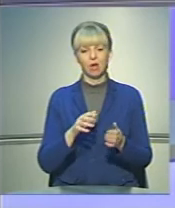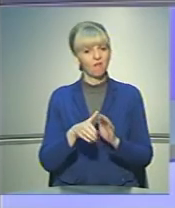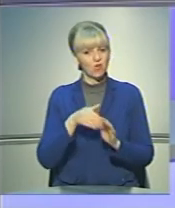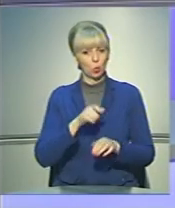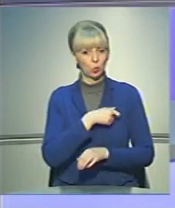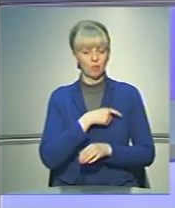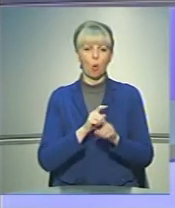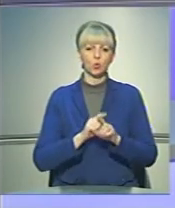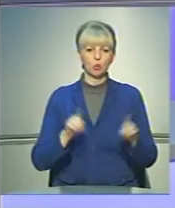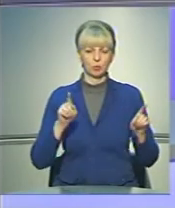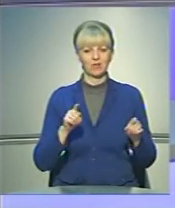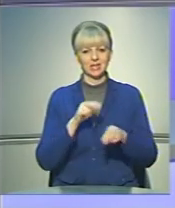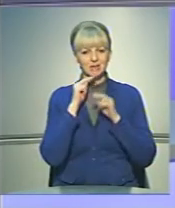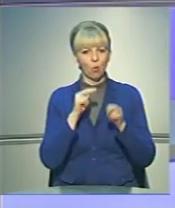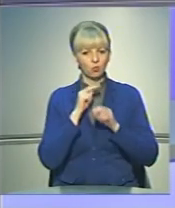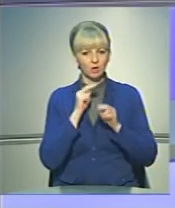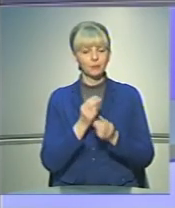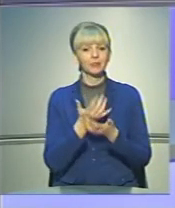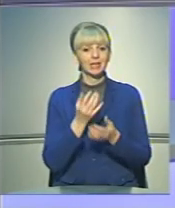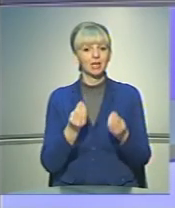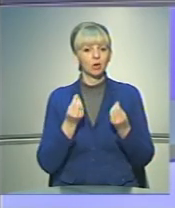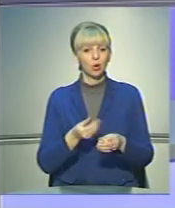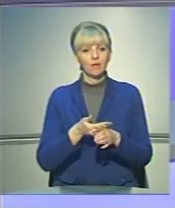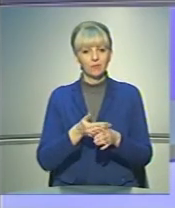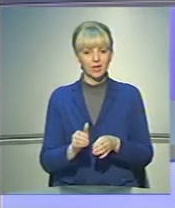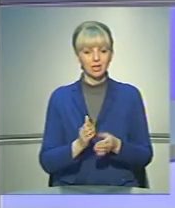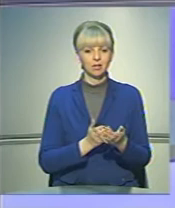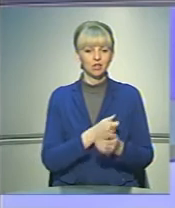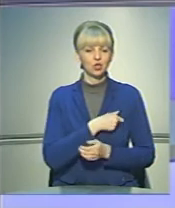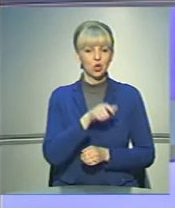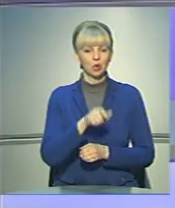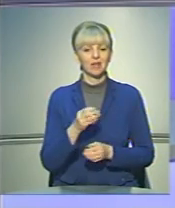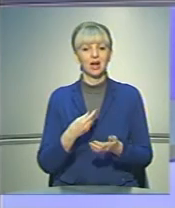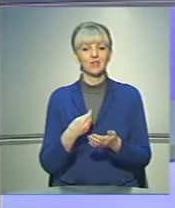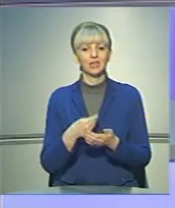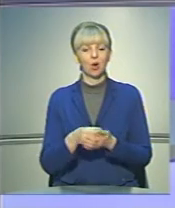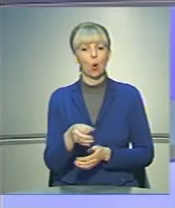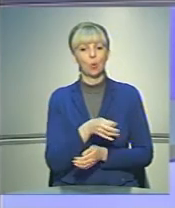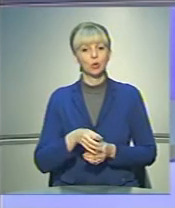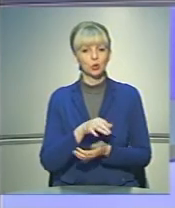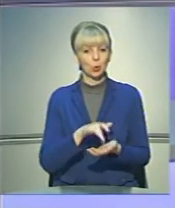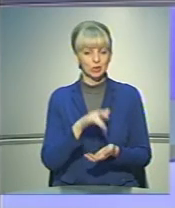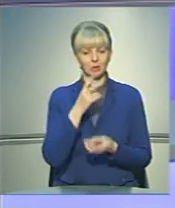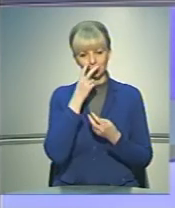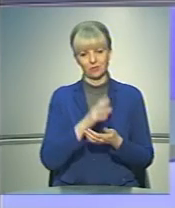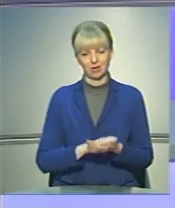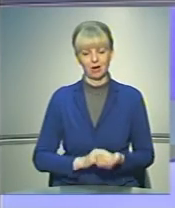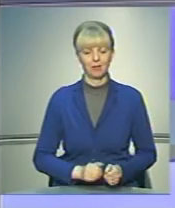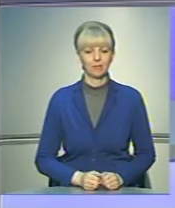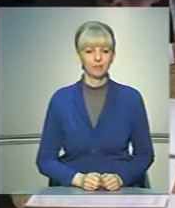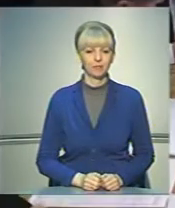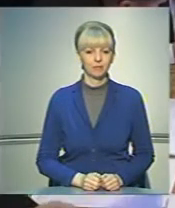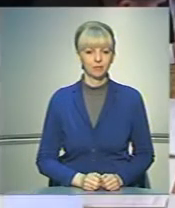депутатів особливих зауважень. Скільки грошей виділили чиновники на фінансування обласного центру – дивіться далі.